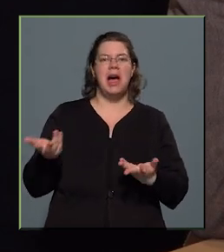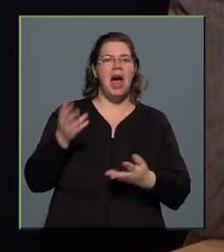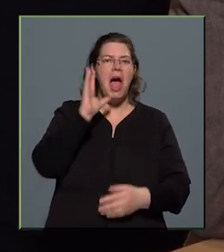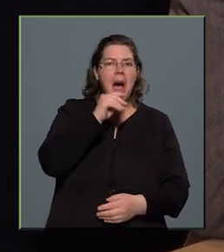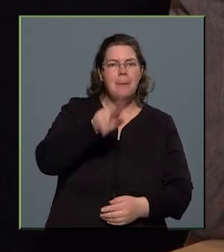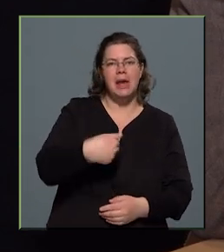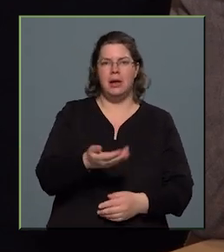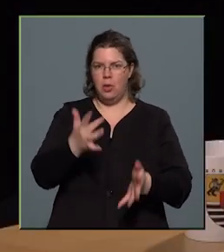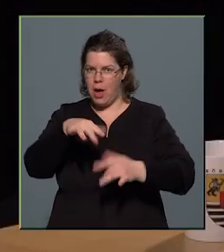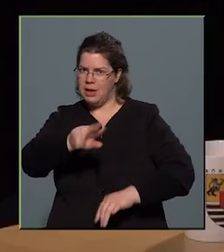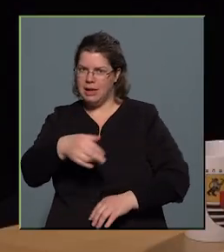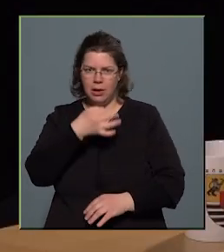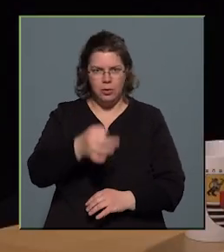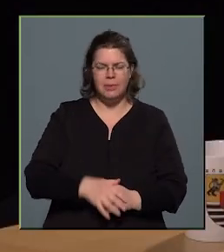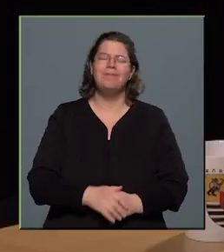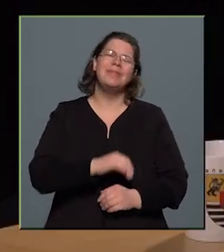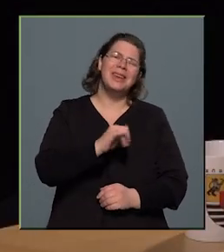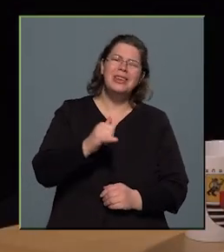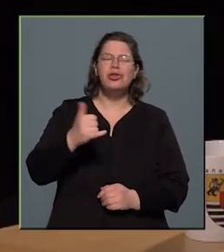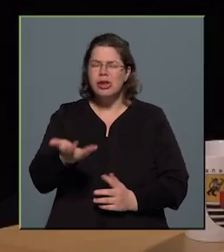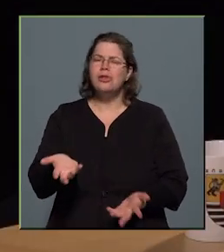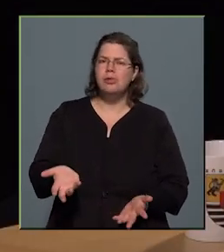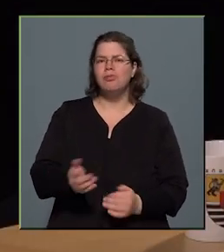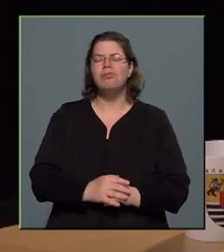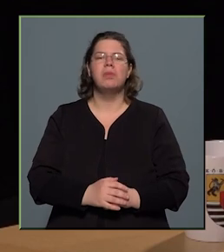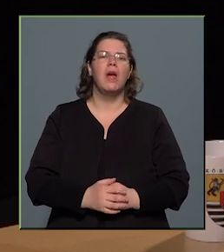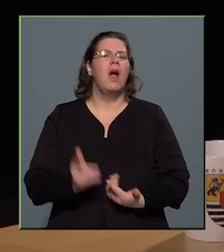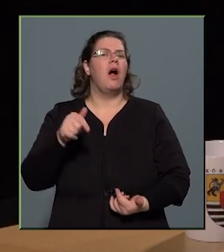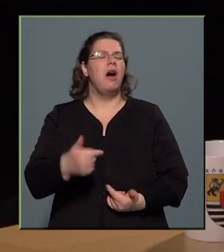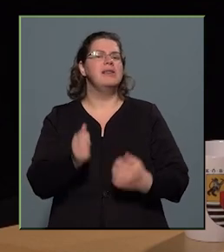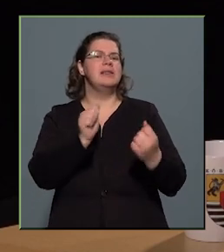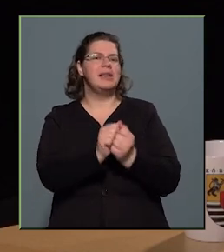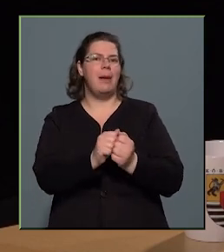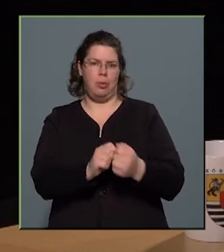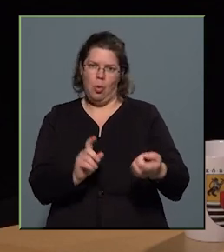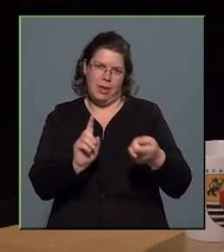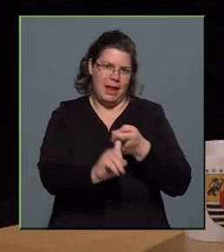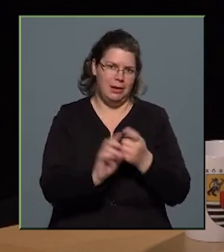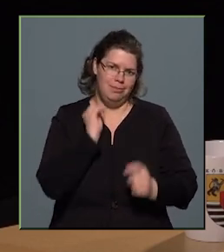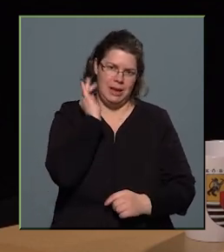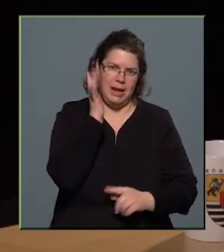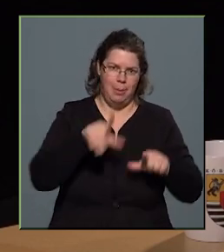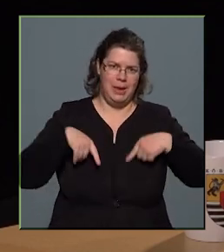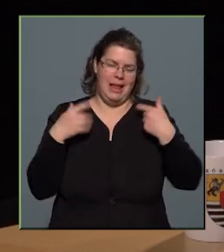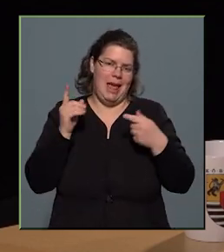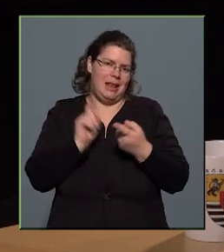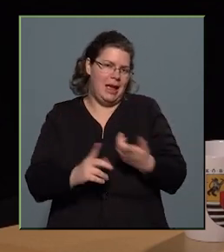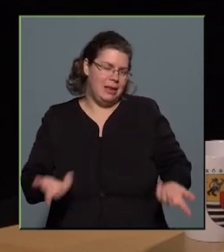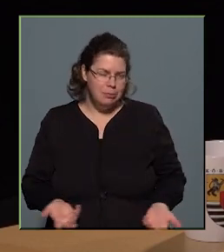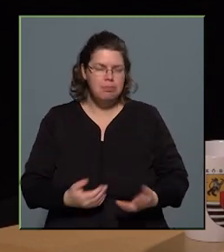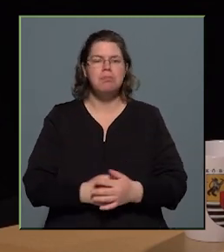helyzetekről van szó? És is, ugye, tehát a számok hozzá tartoznak a mindennapi életünkhöz, tehát